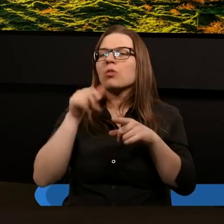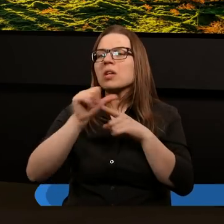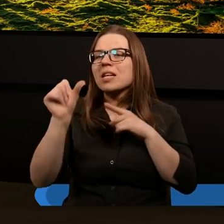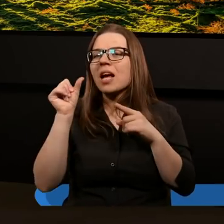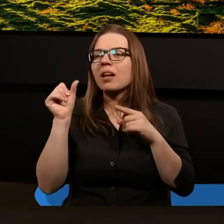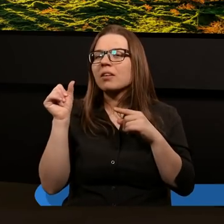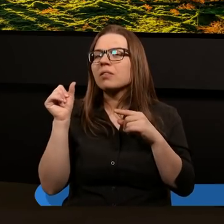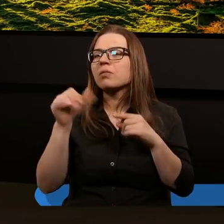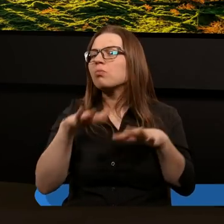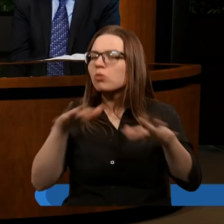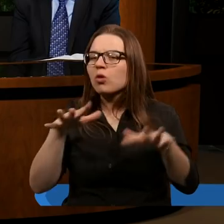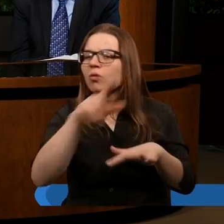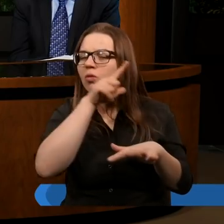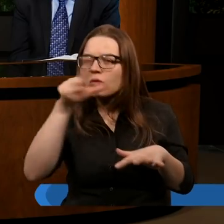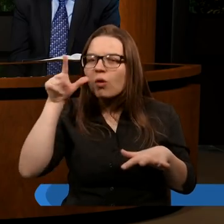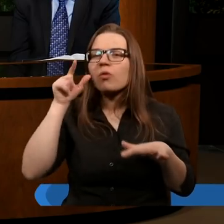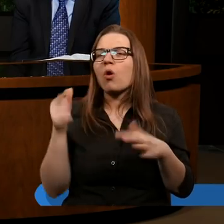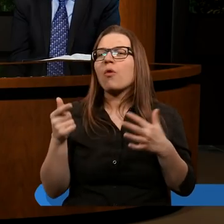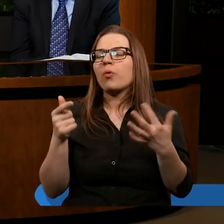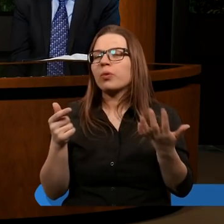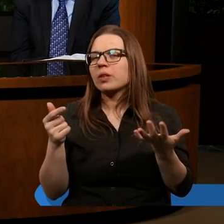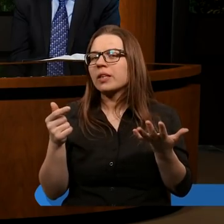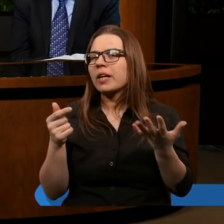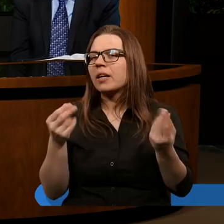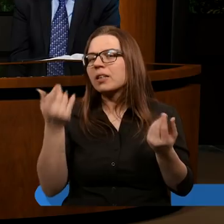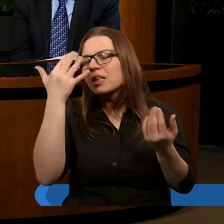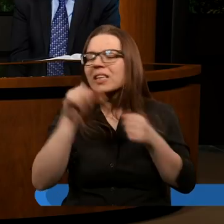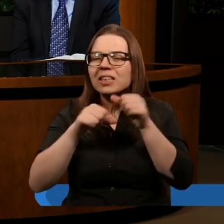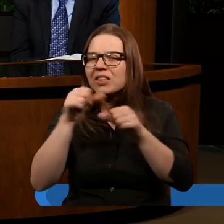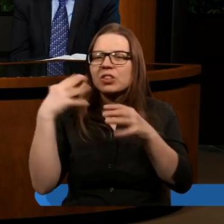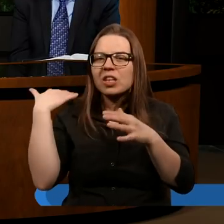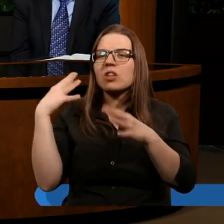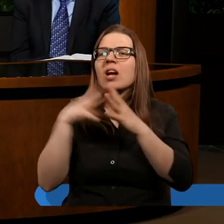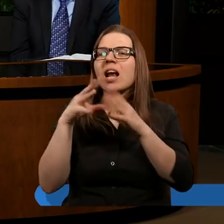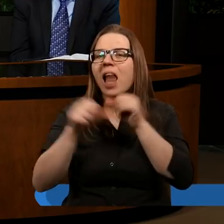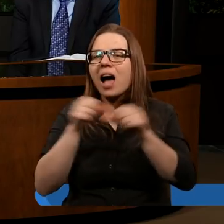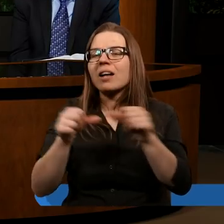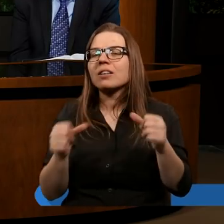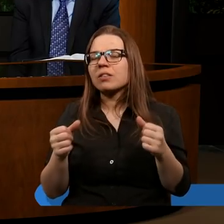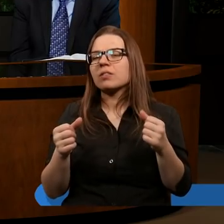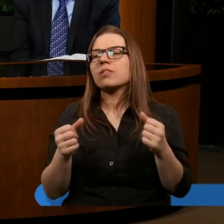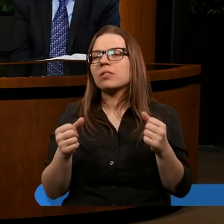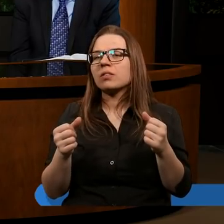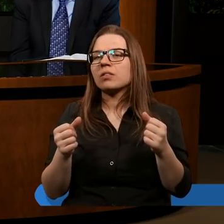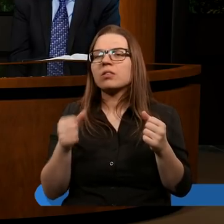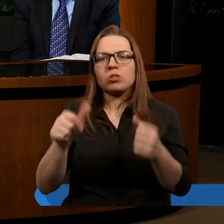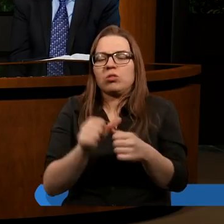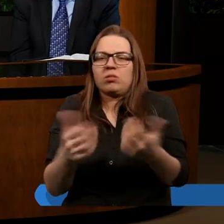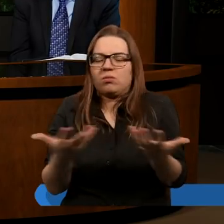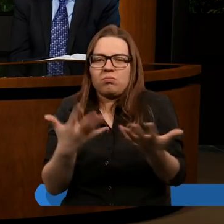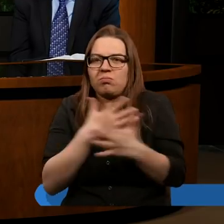pochłonęła mnóstwo ludzi, samych Waldensów na przestrzeni tam kilkudziesięciu lat wypito dziewięćset tysięcy. To jest